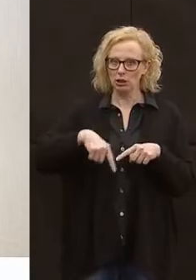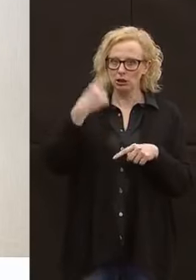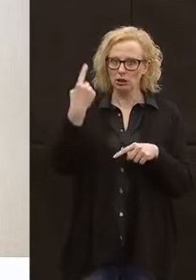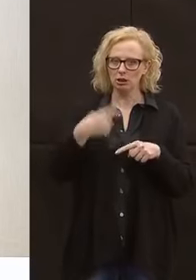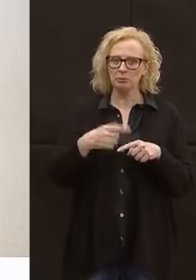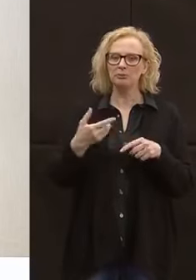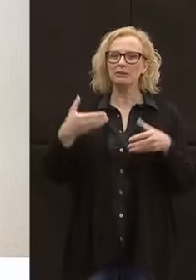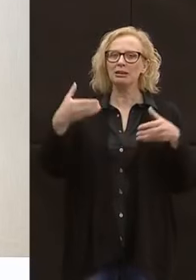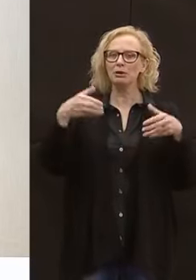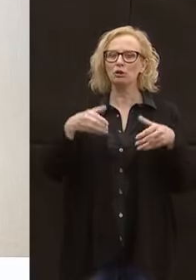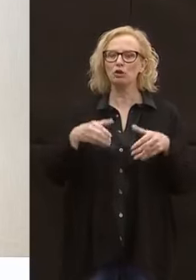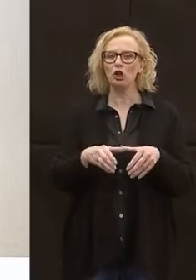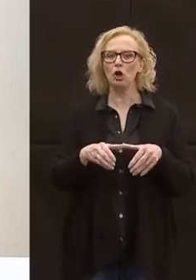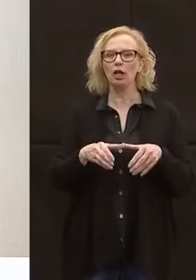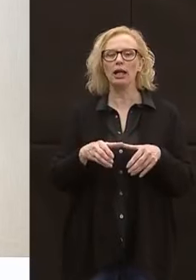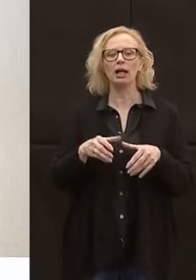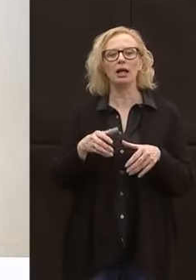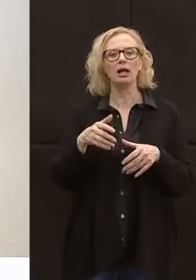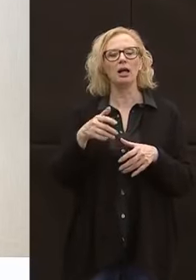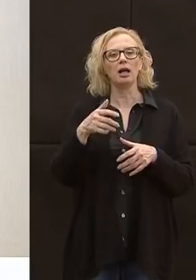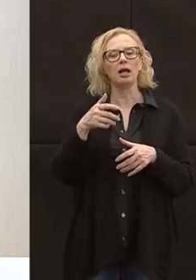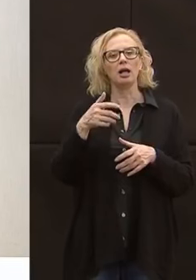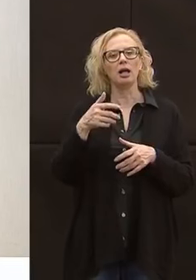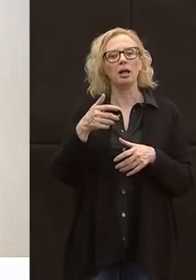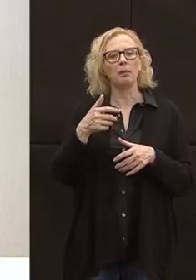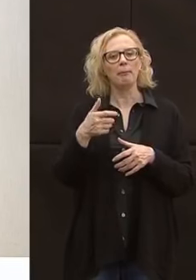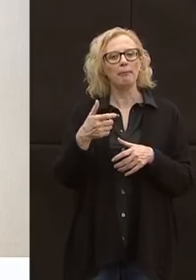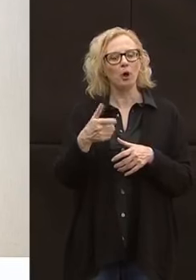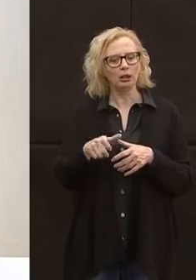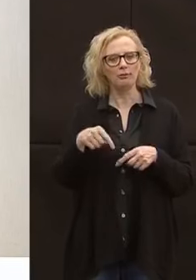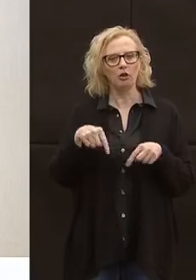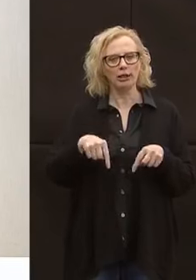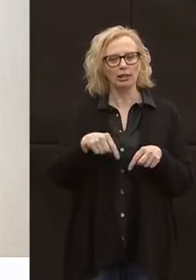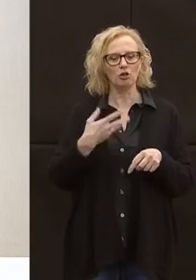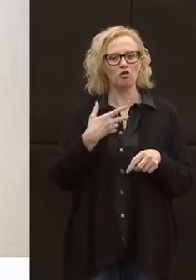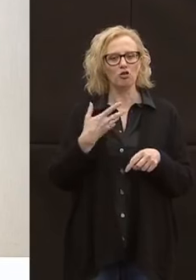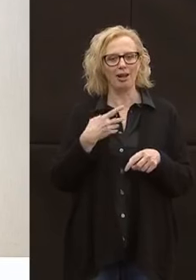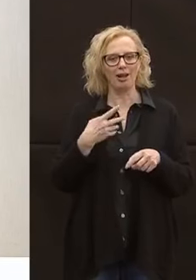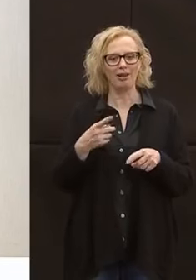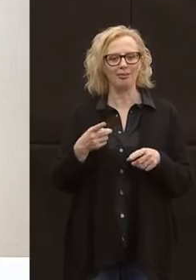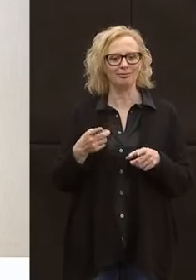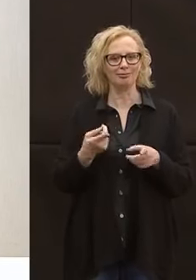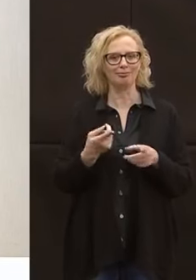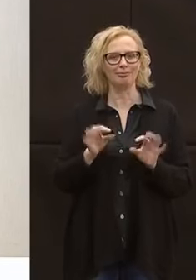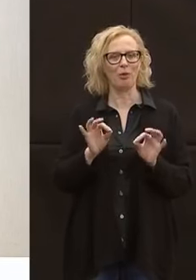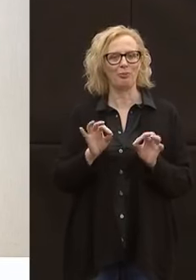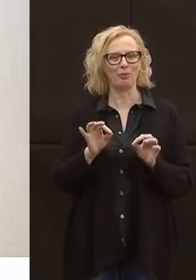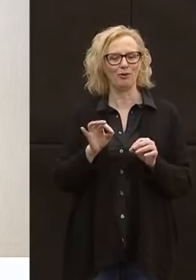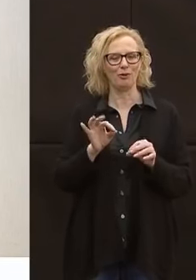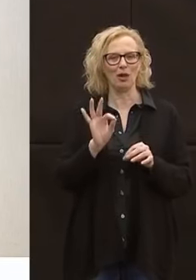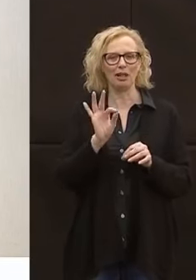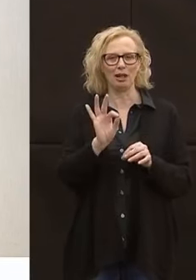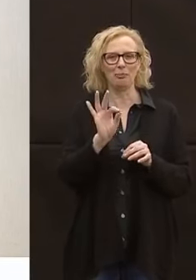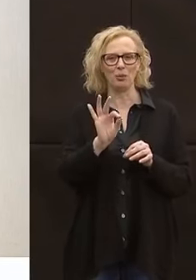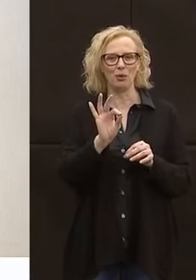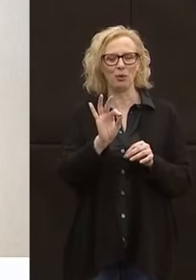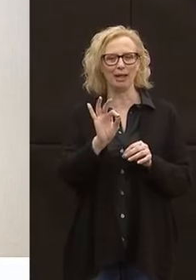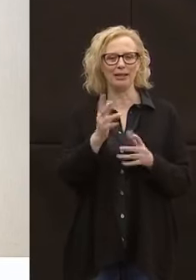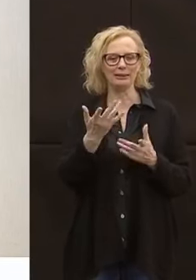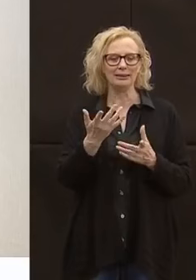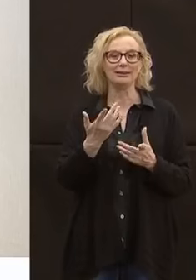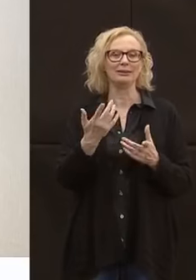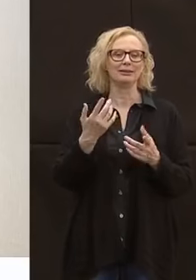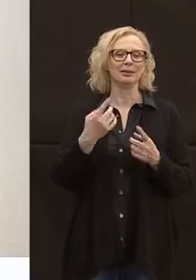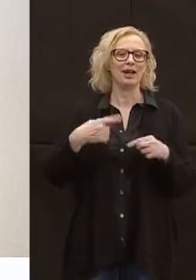inferiore riguarda anche il momento di prelievo del tampone stesso, che riguarda delle modalità di